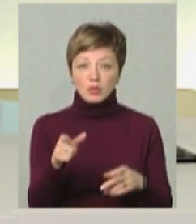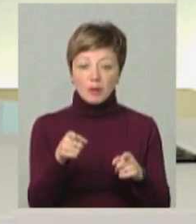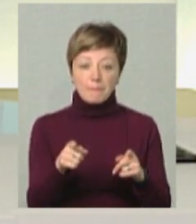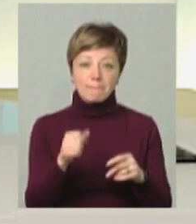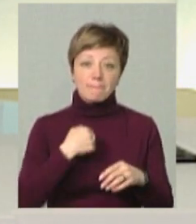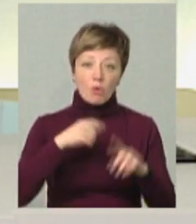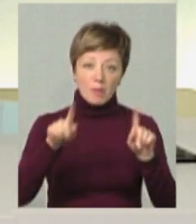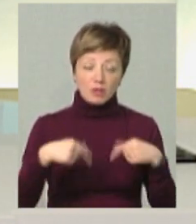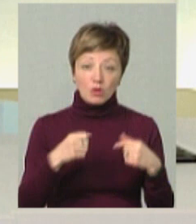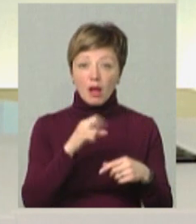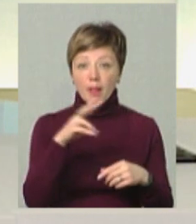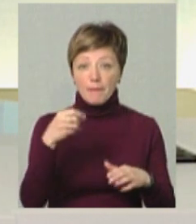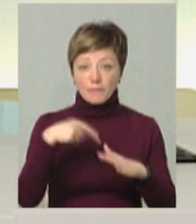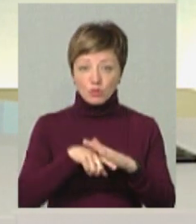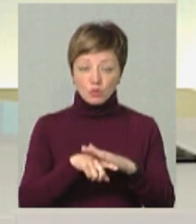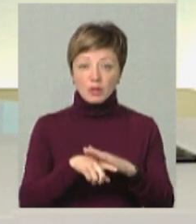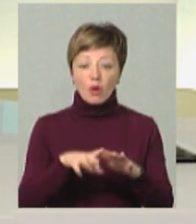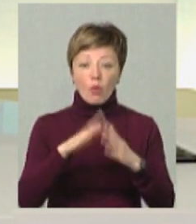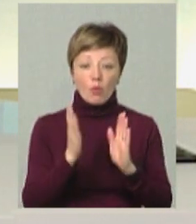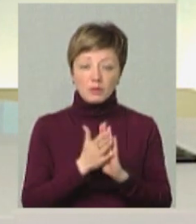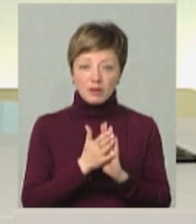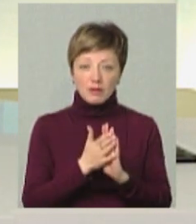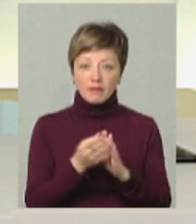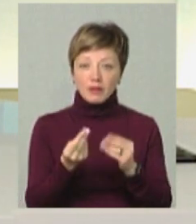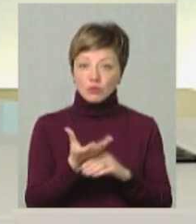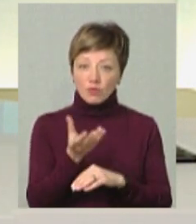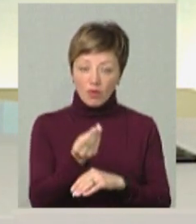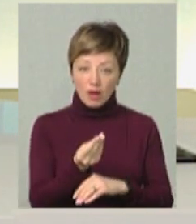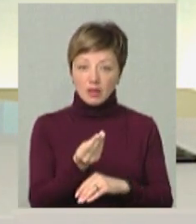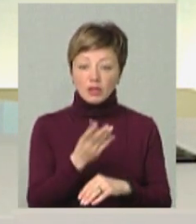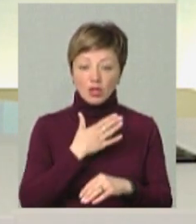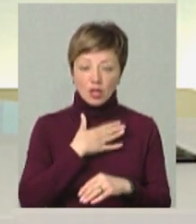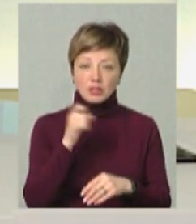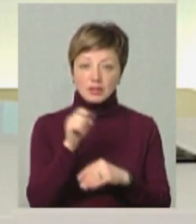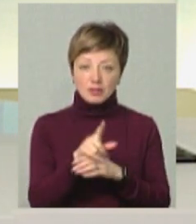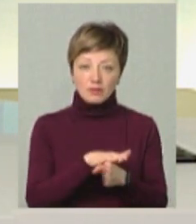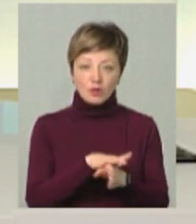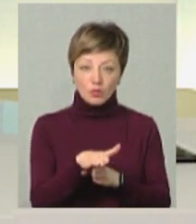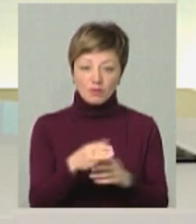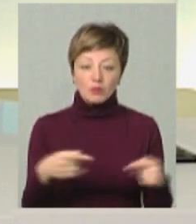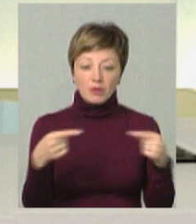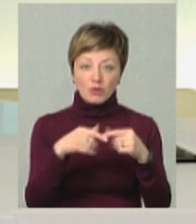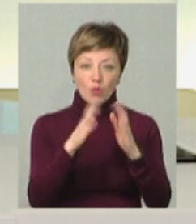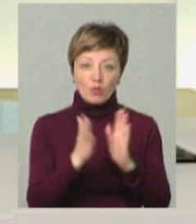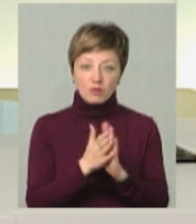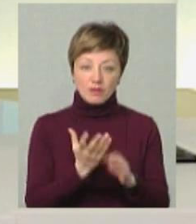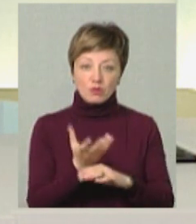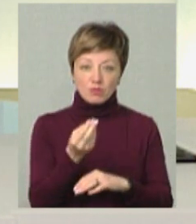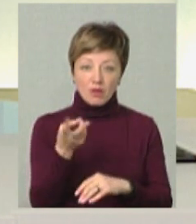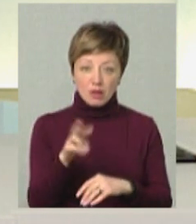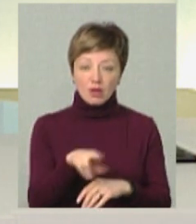мобілізовані, але, по суті, якби, на той обсяг фінансування, на наші задачі, які ми виконуємо, відповідно до обсягу фінансування,